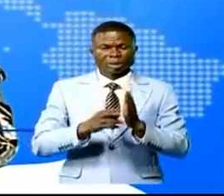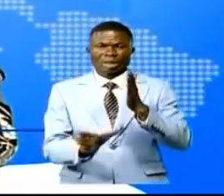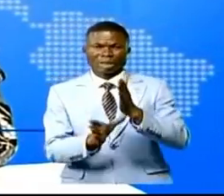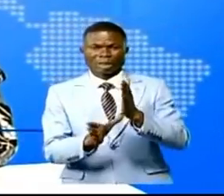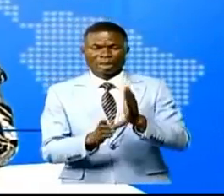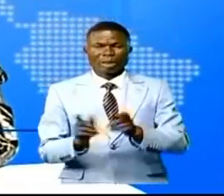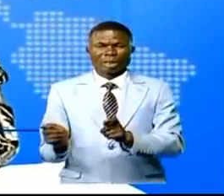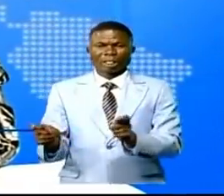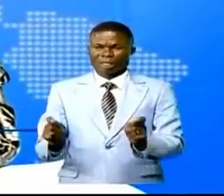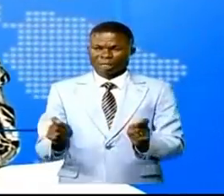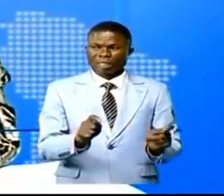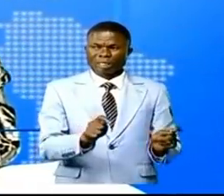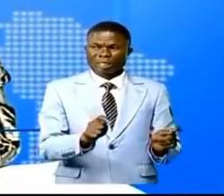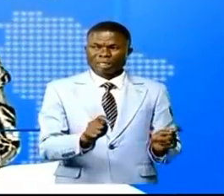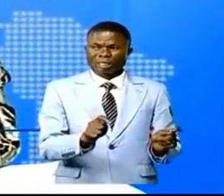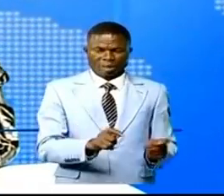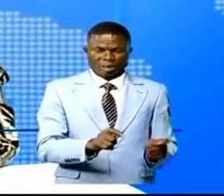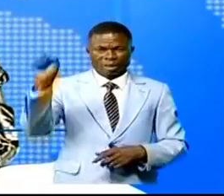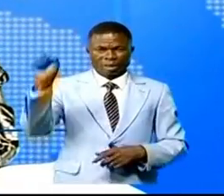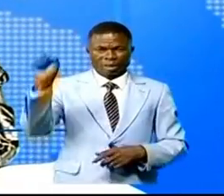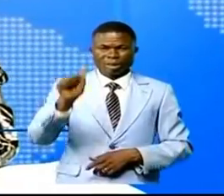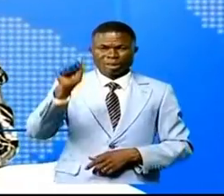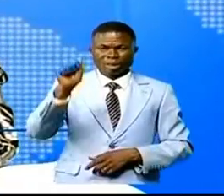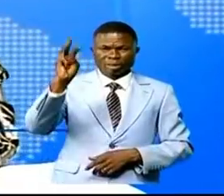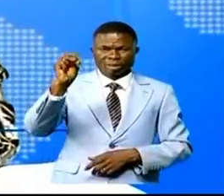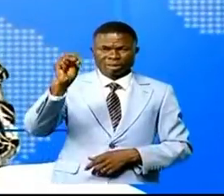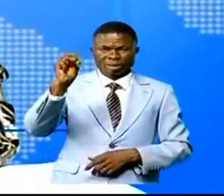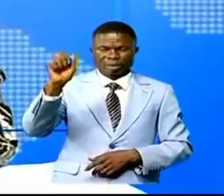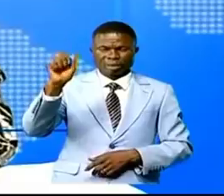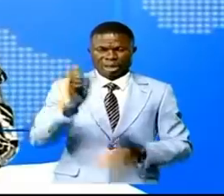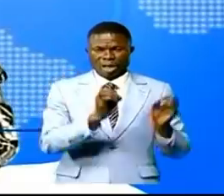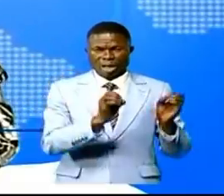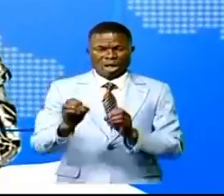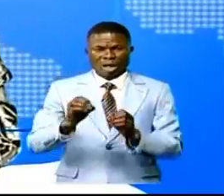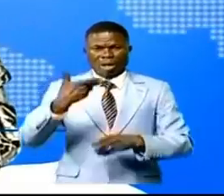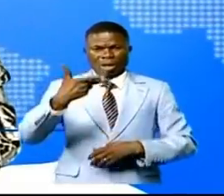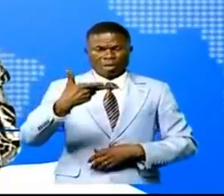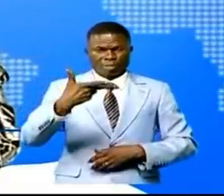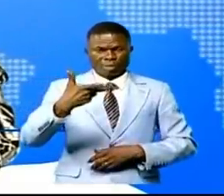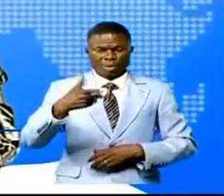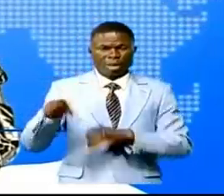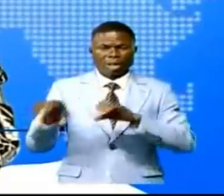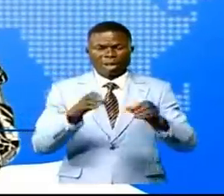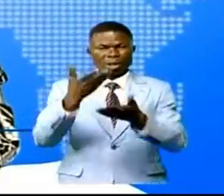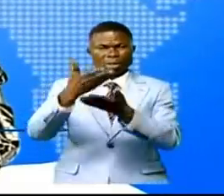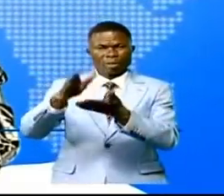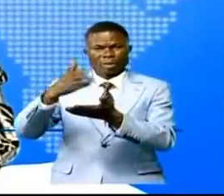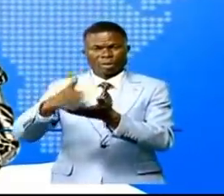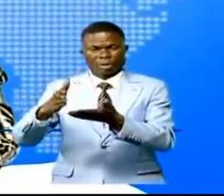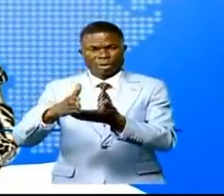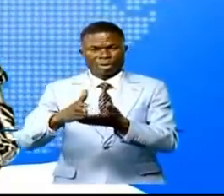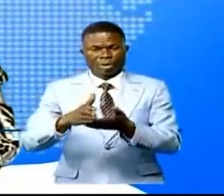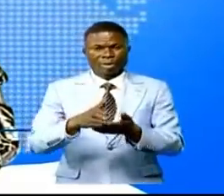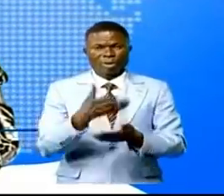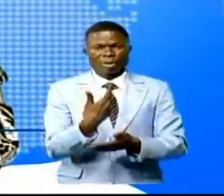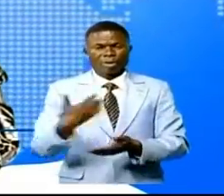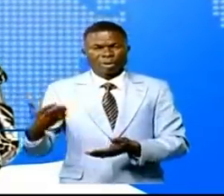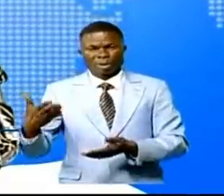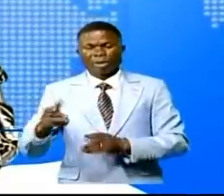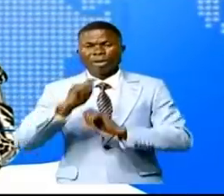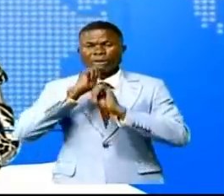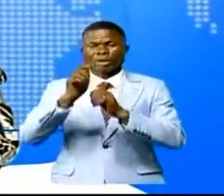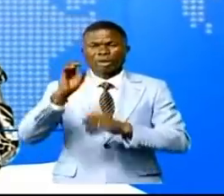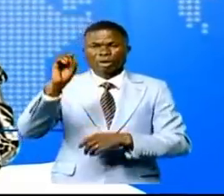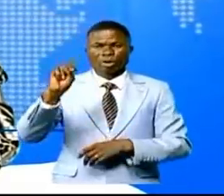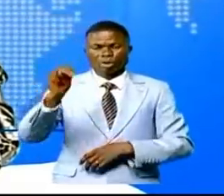Tanganyika, Sambay Kayabala, a présidé mercredi la cérémonie de distribution des montaux et véhicules dans de l'ONG